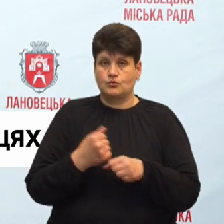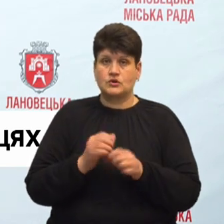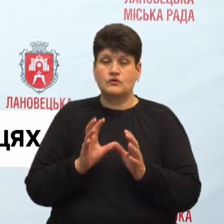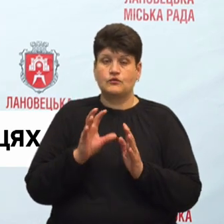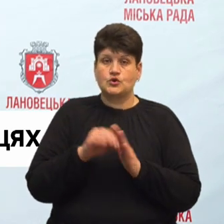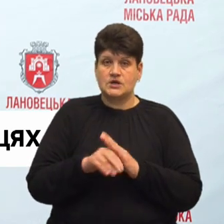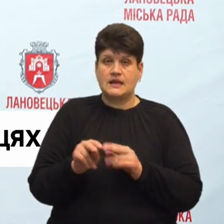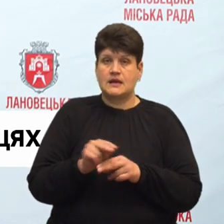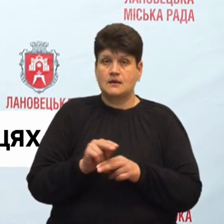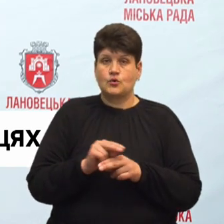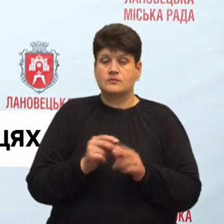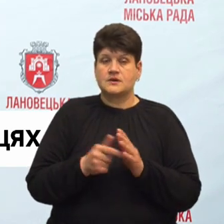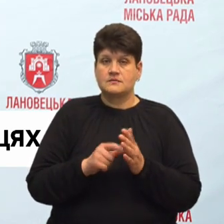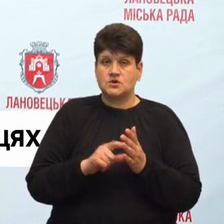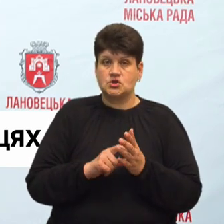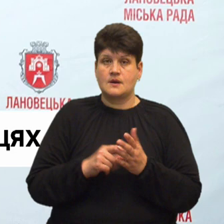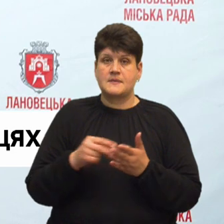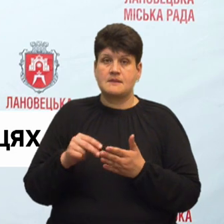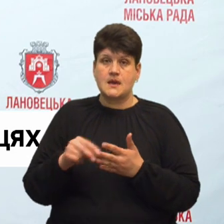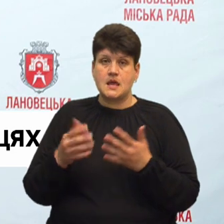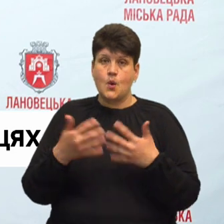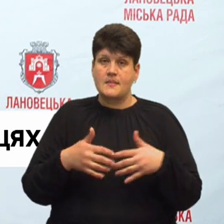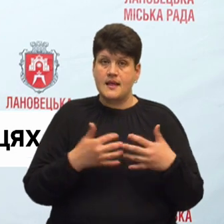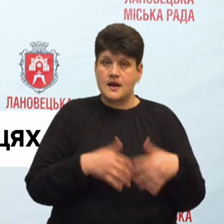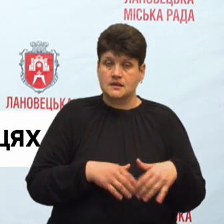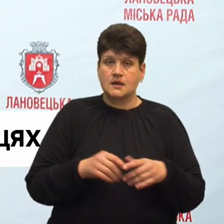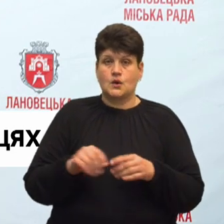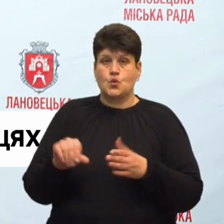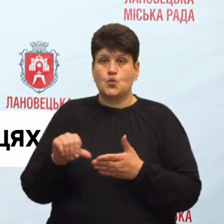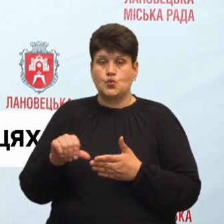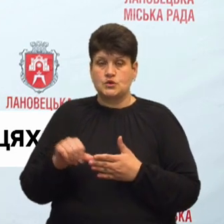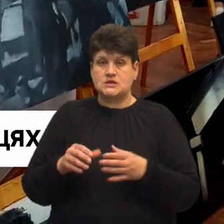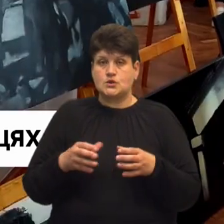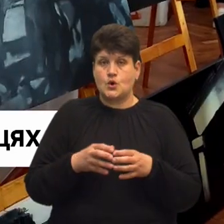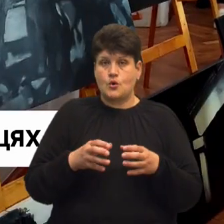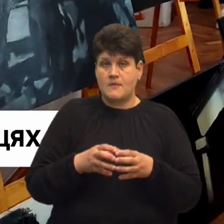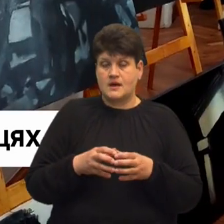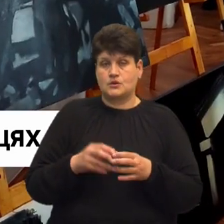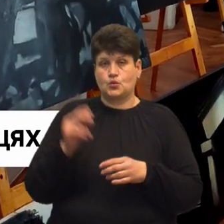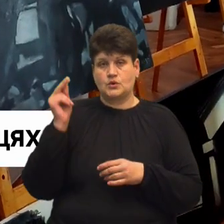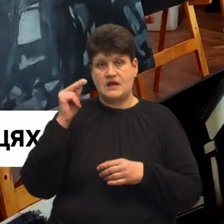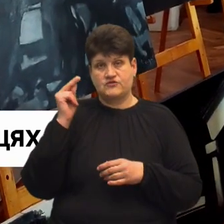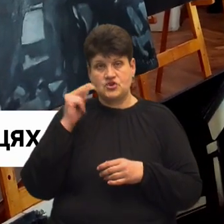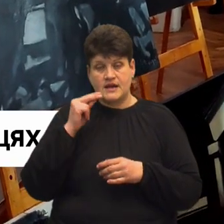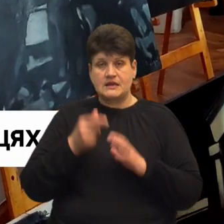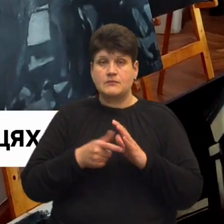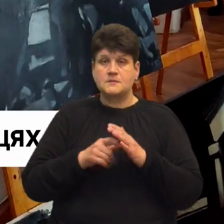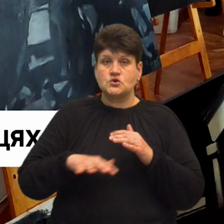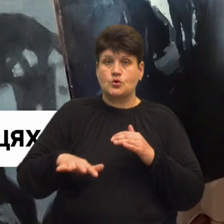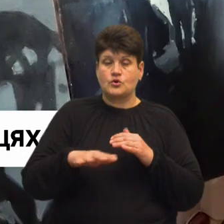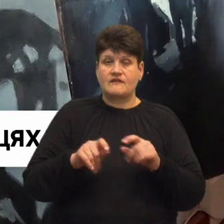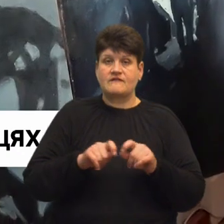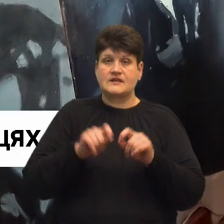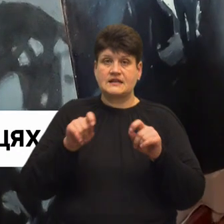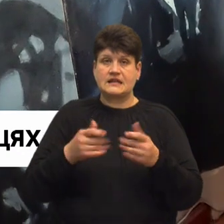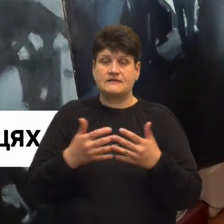приміщення, і придбання обладнання, і участь громади у навчанні. У приміщенні простору відкрили також виставку